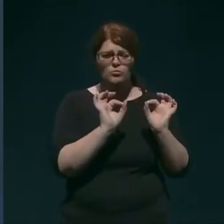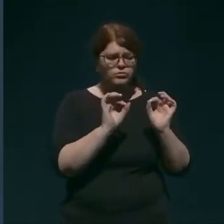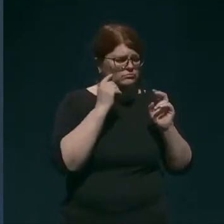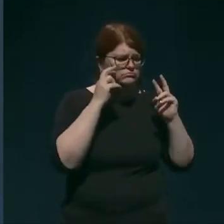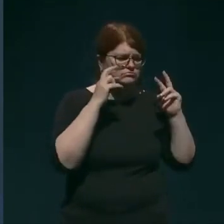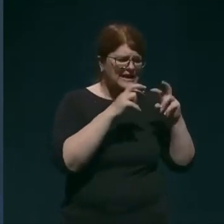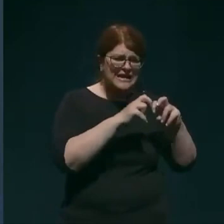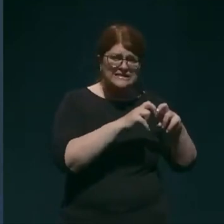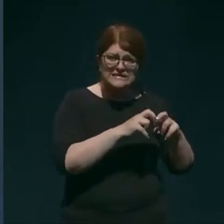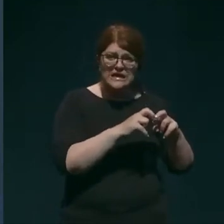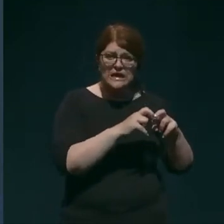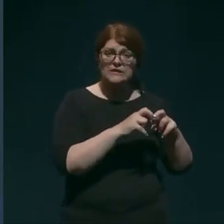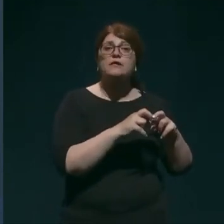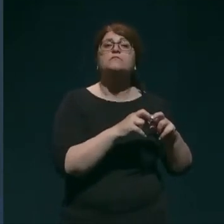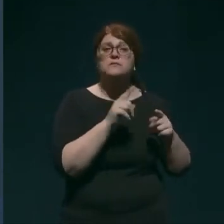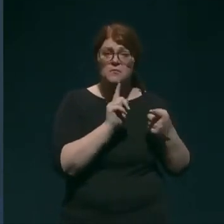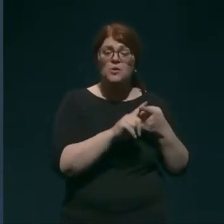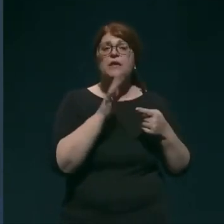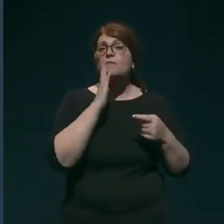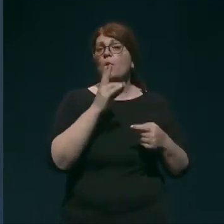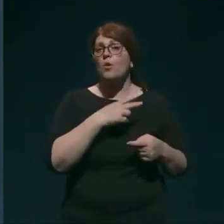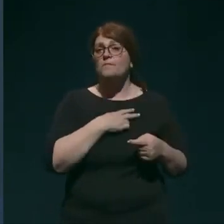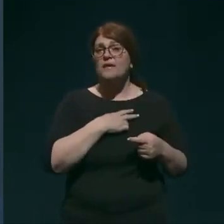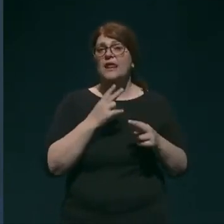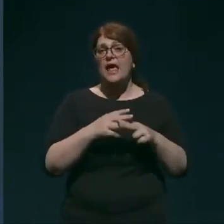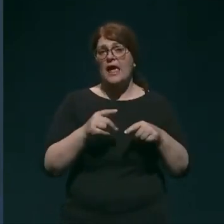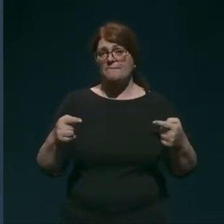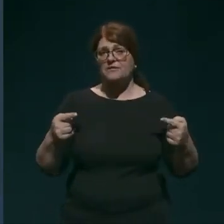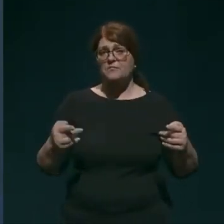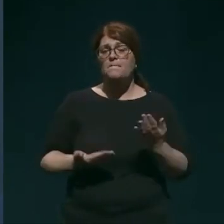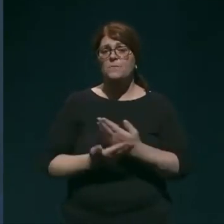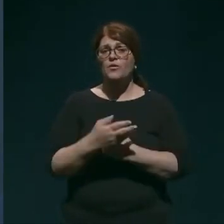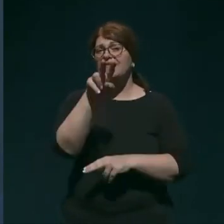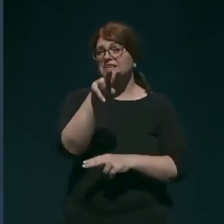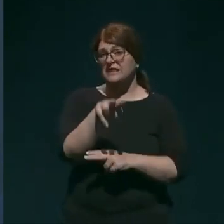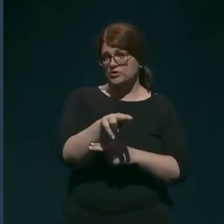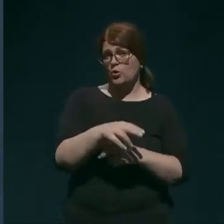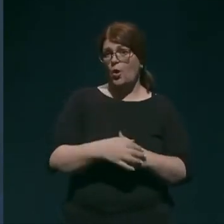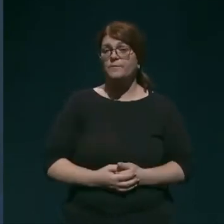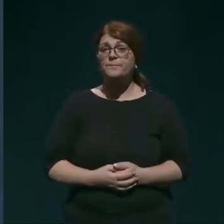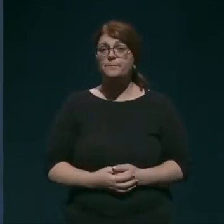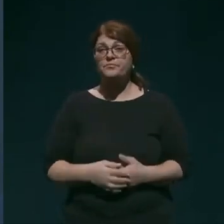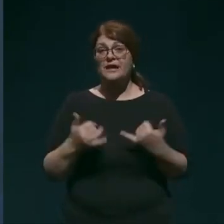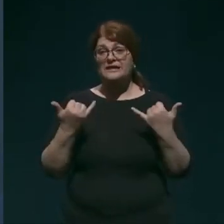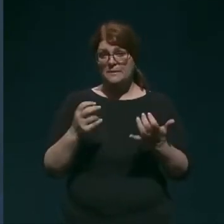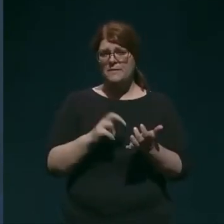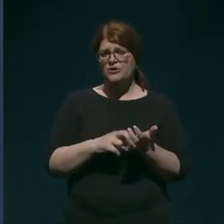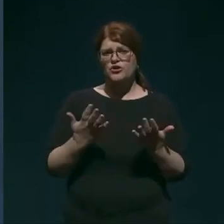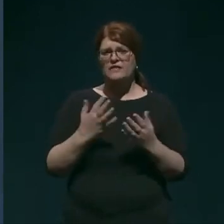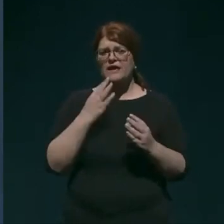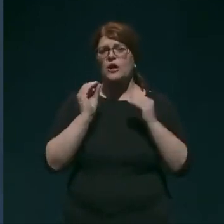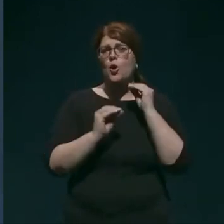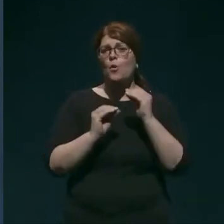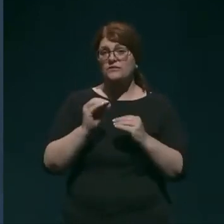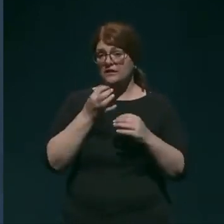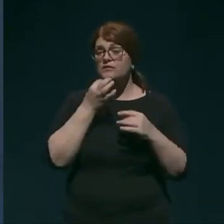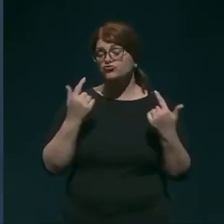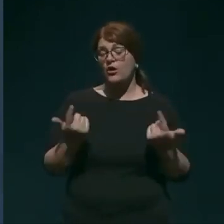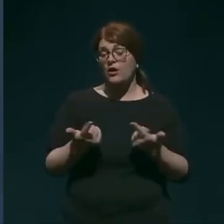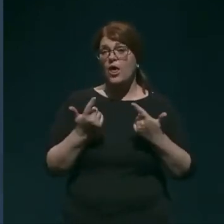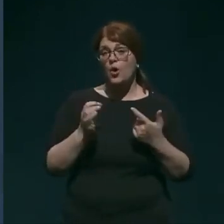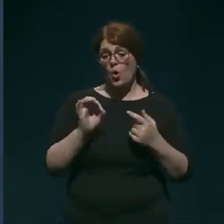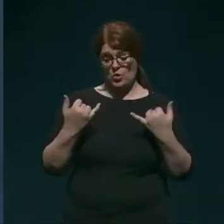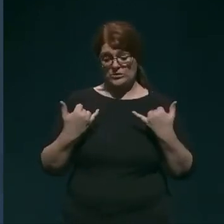epidemiološko obdelati, bomo imeli epidemijo pod nadzorom. Zdaj pa še par komentarjev, če lahko o